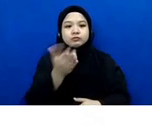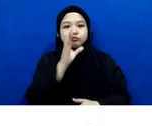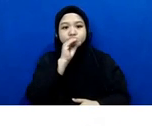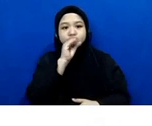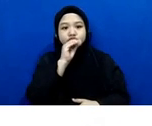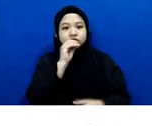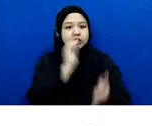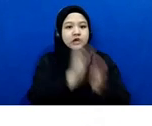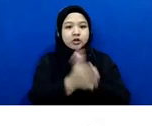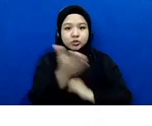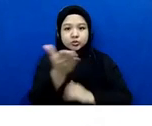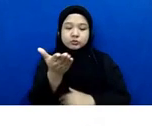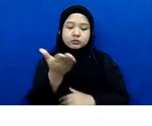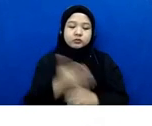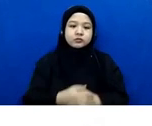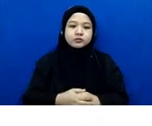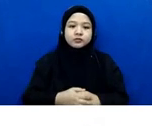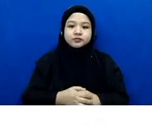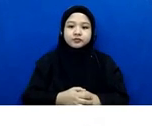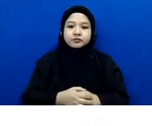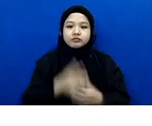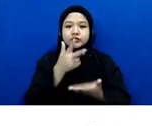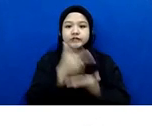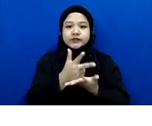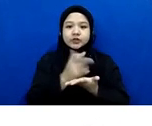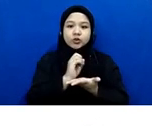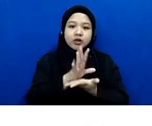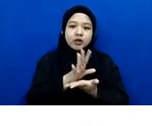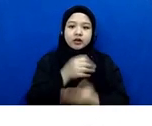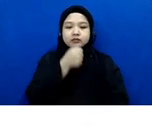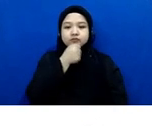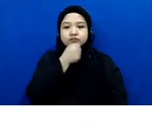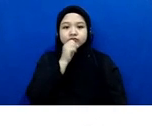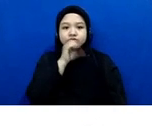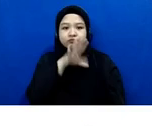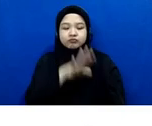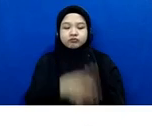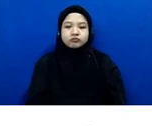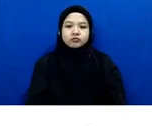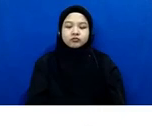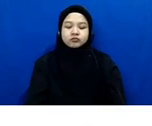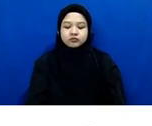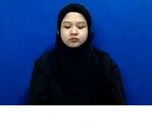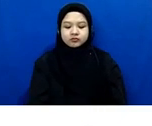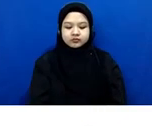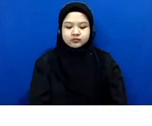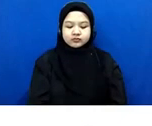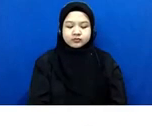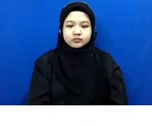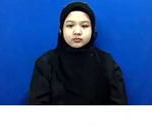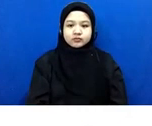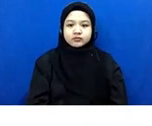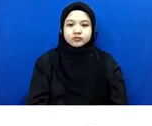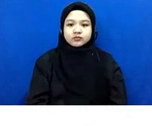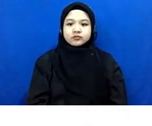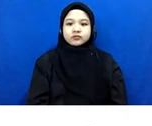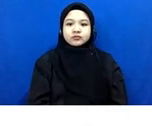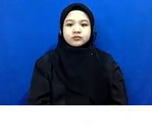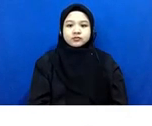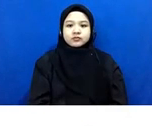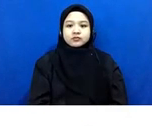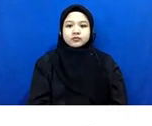gak mas dengan menyalakan video dan meng-unmute apa namanya zoomnya boleh boleh mbak